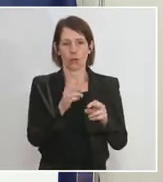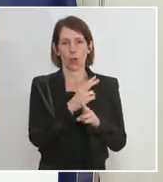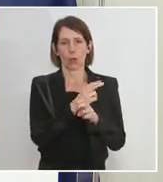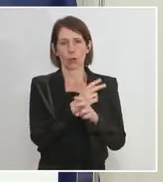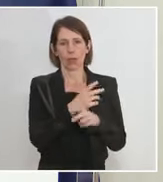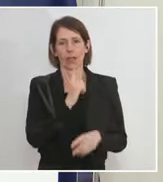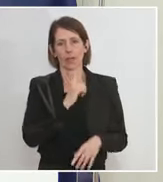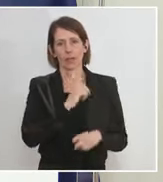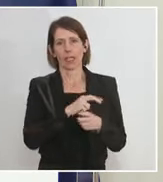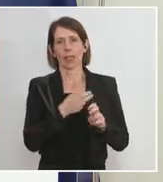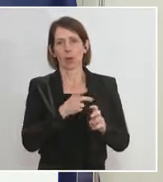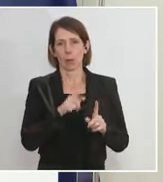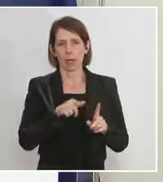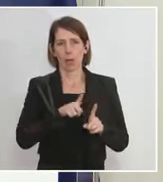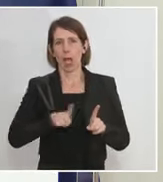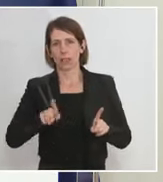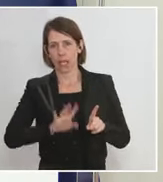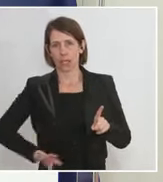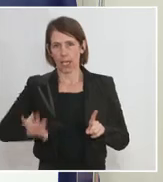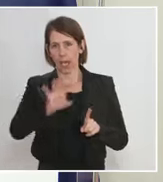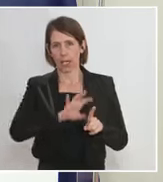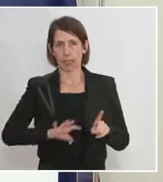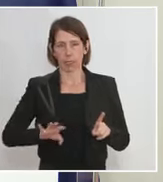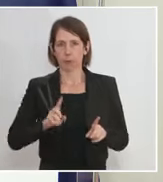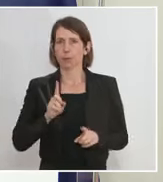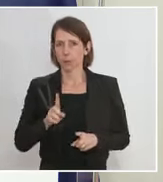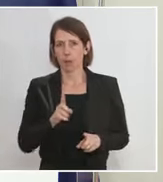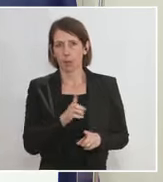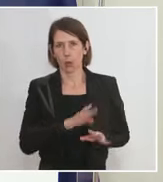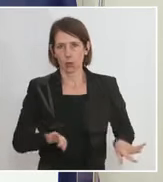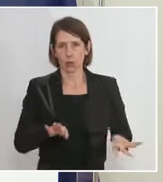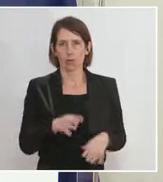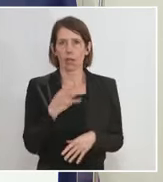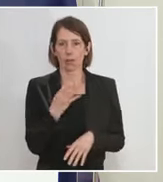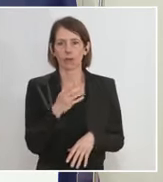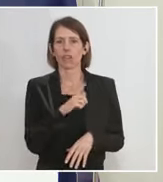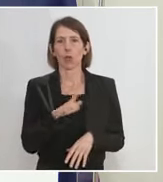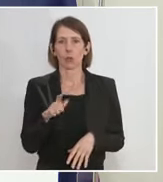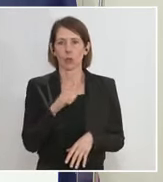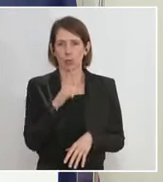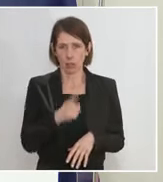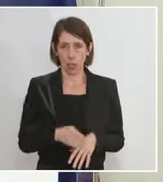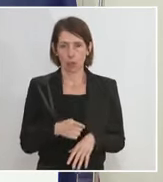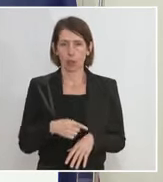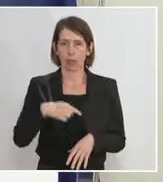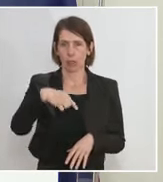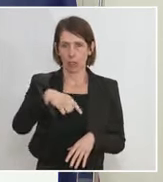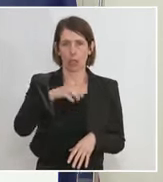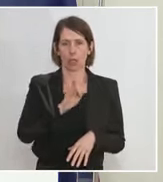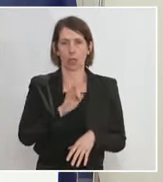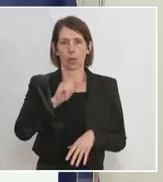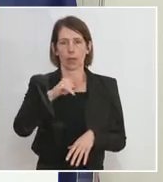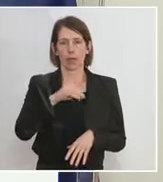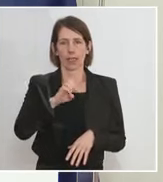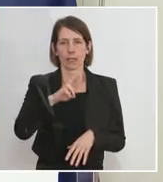problematisch als für viele andere Länder. In unserem Fall bedeutet das, dass rund 400.000 Pfizer-Dosen im